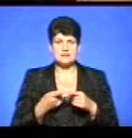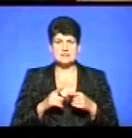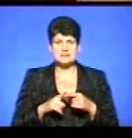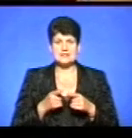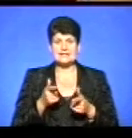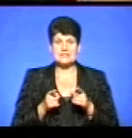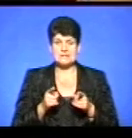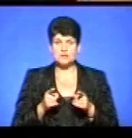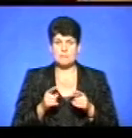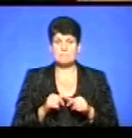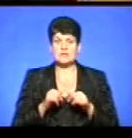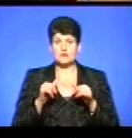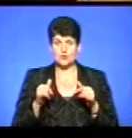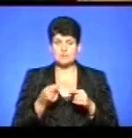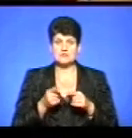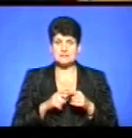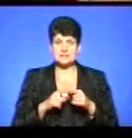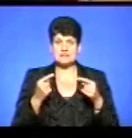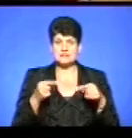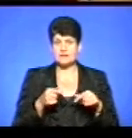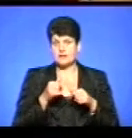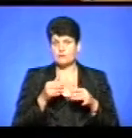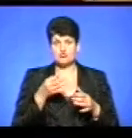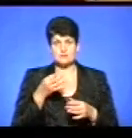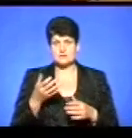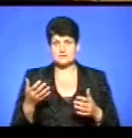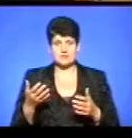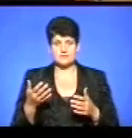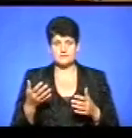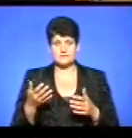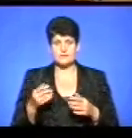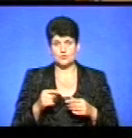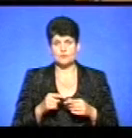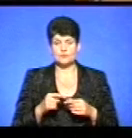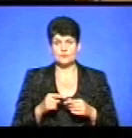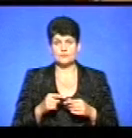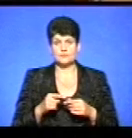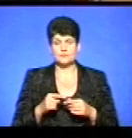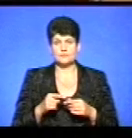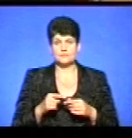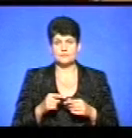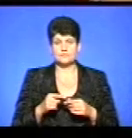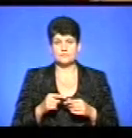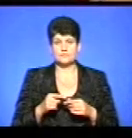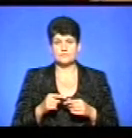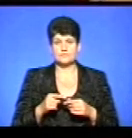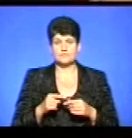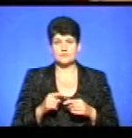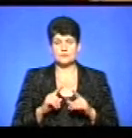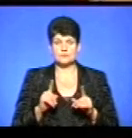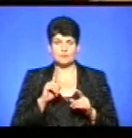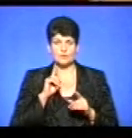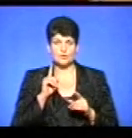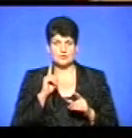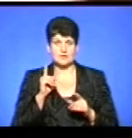підйом, чи це навпаки завал, я не можу сказати. І тому цікаво таких особливо молодих